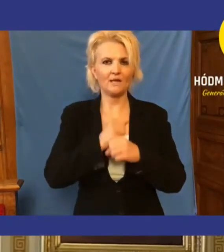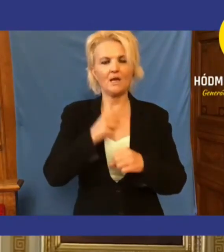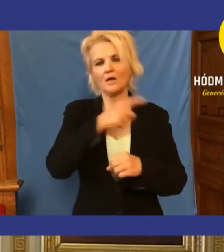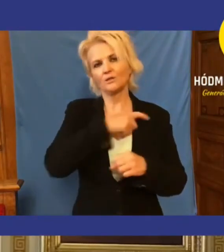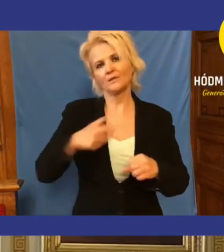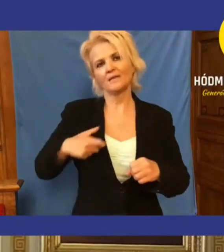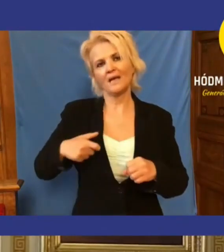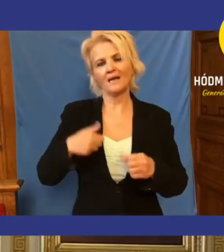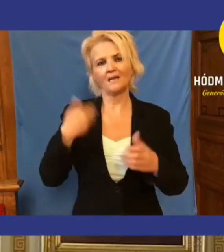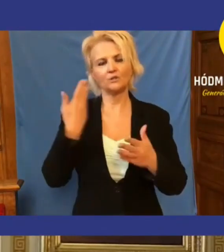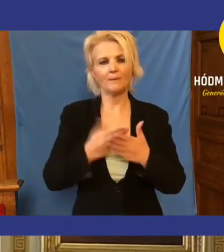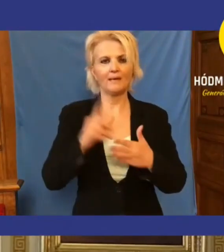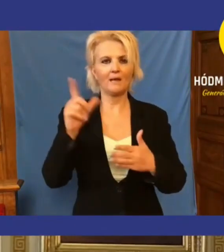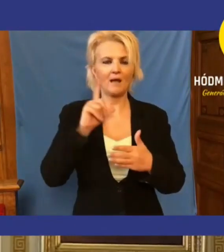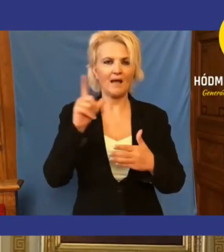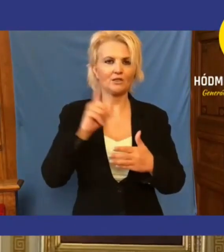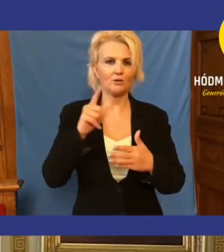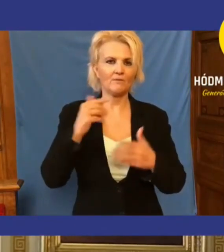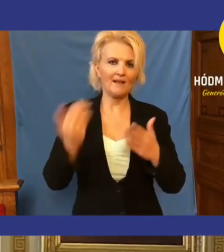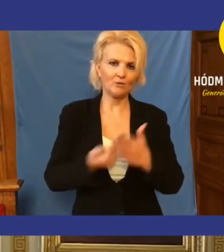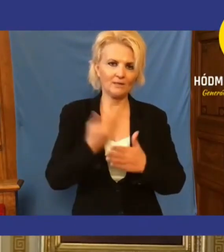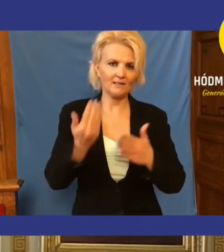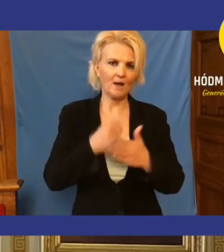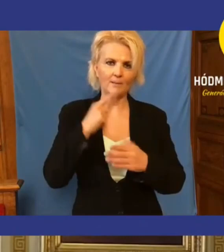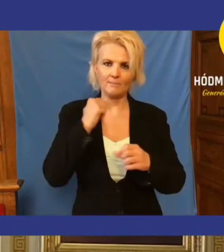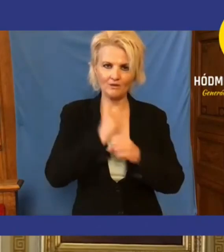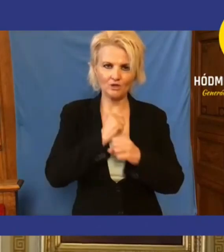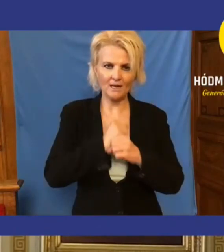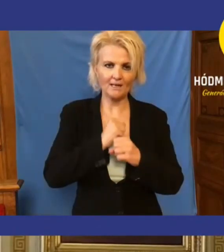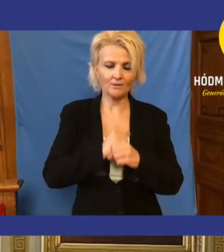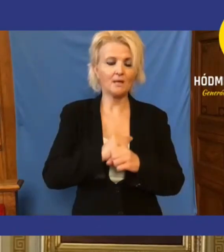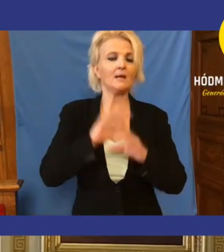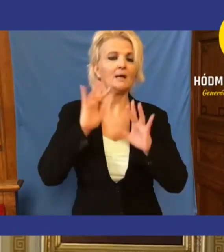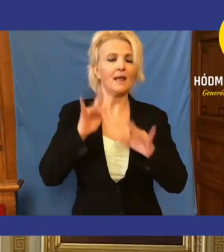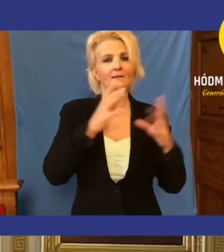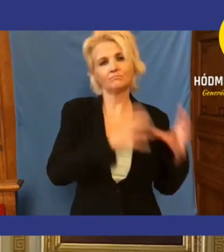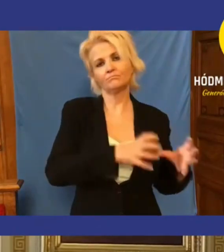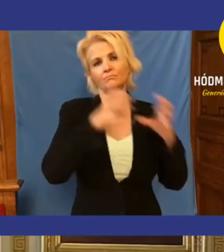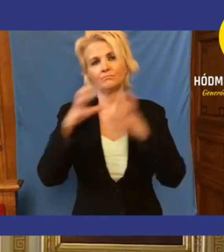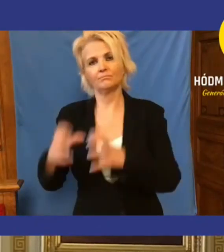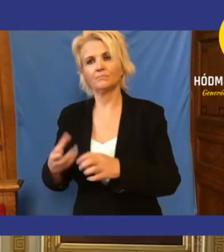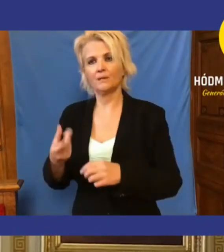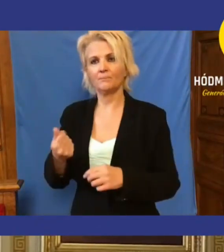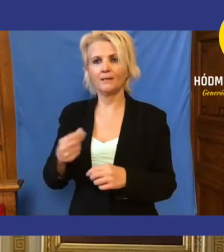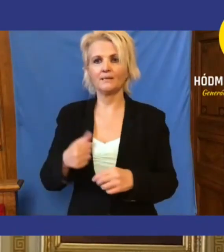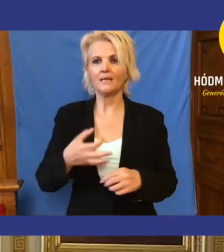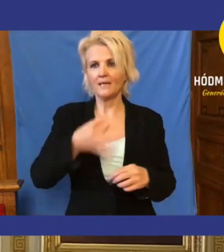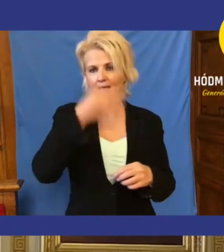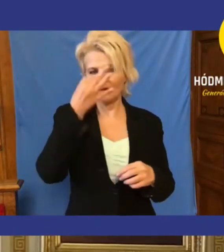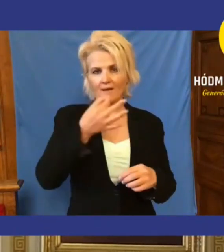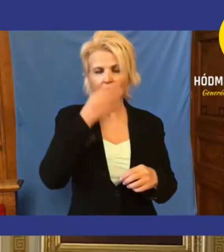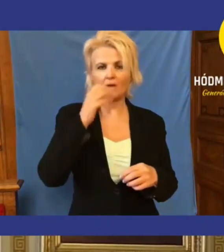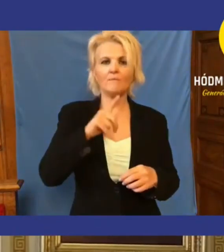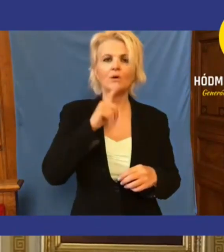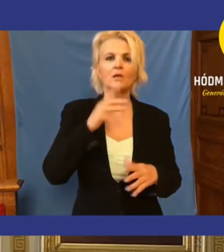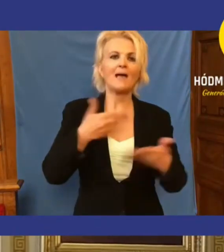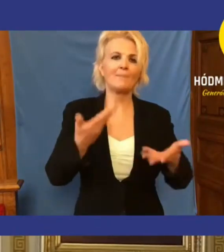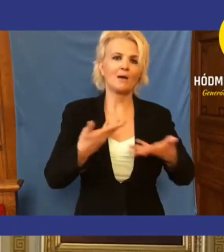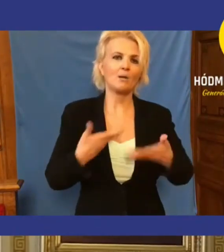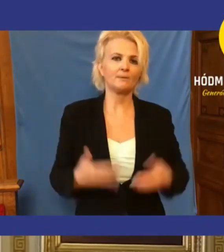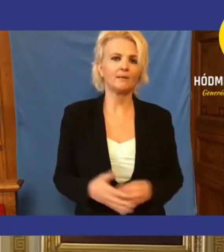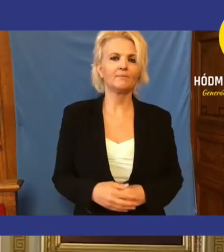szociális bérlakások felújítására, amit megcsináltunk. Jó, tehát ezekre lehet még átcsoportosítani. Nagyon kíváncsi vagyok, hogy meg fogjuk-e kapni.